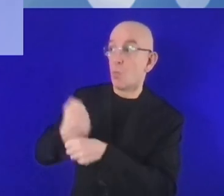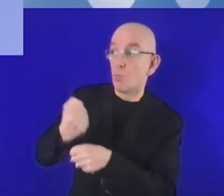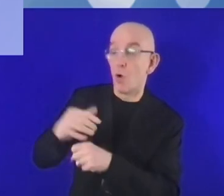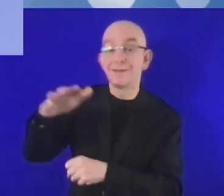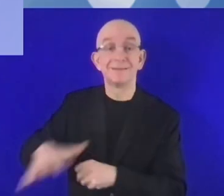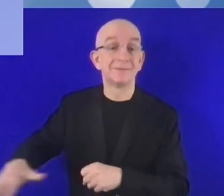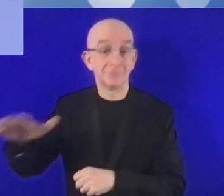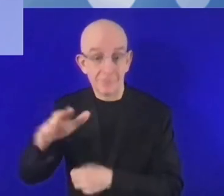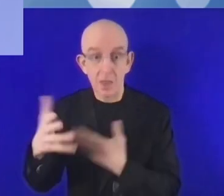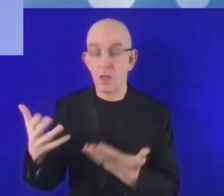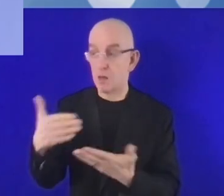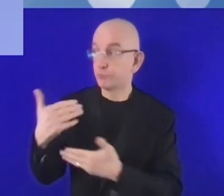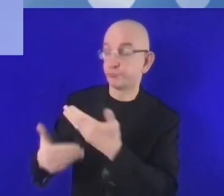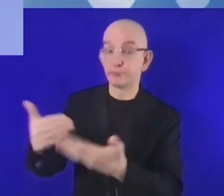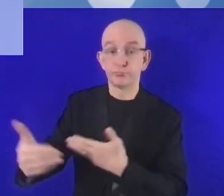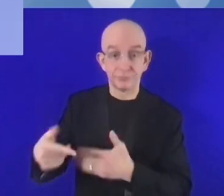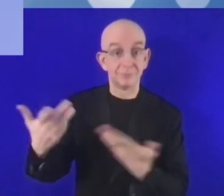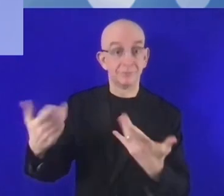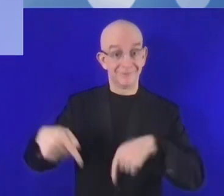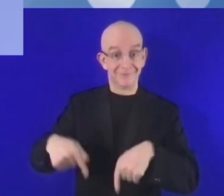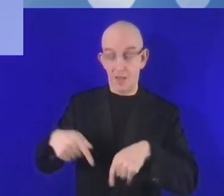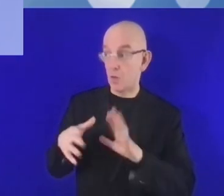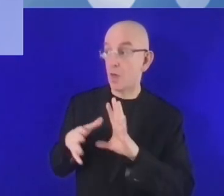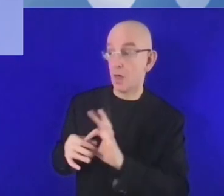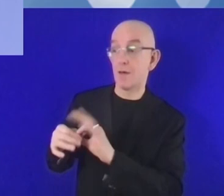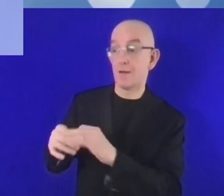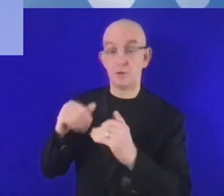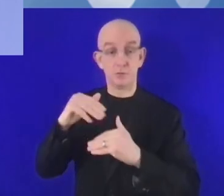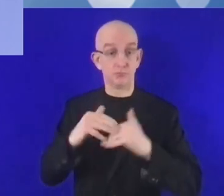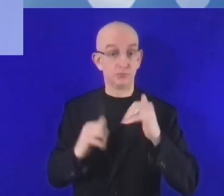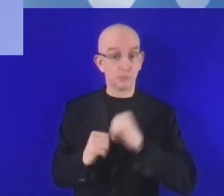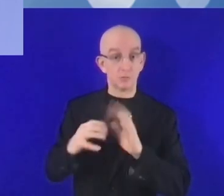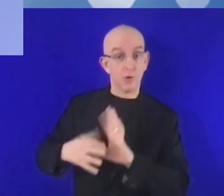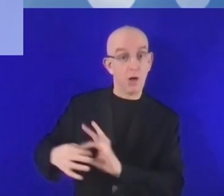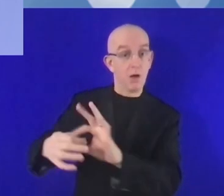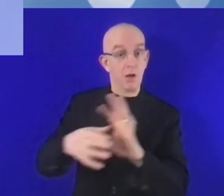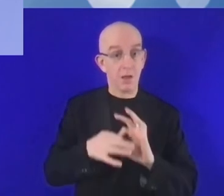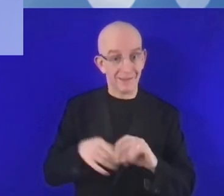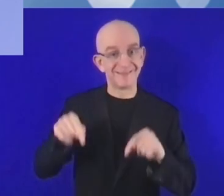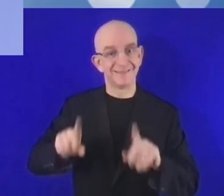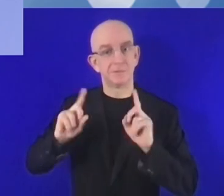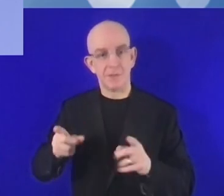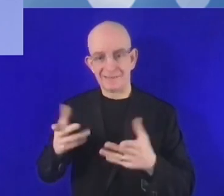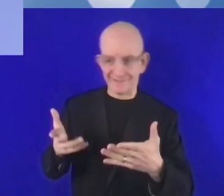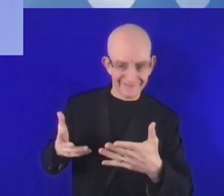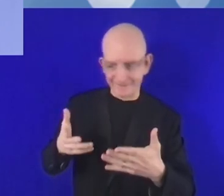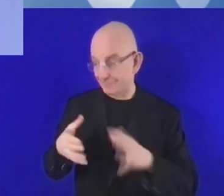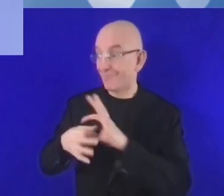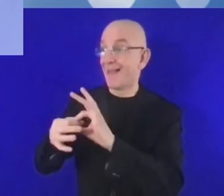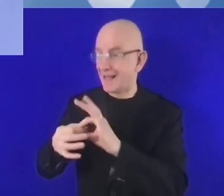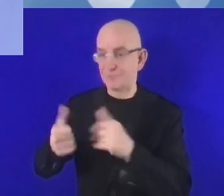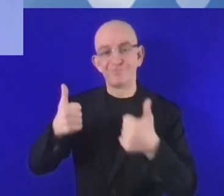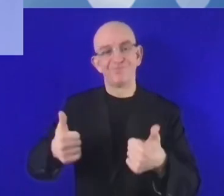وهذا يتحسن ببطء. ولكن ما زلنا نعاني من مشاكل تتعلق